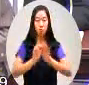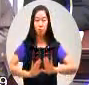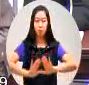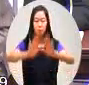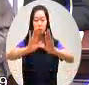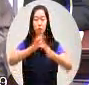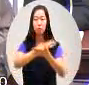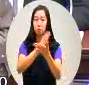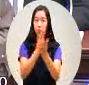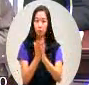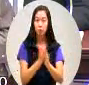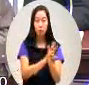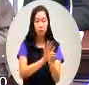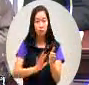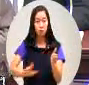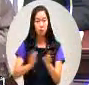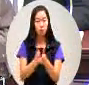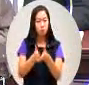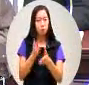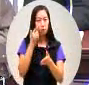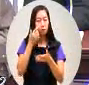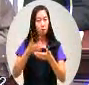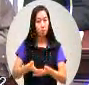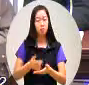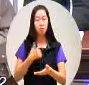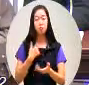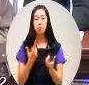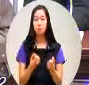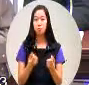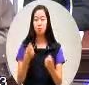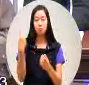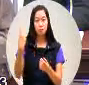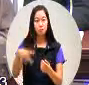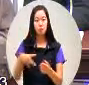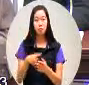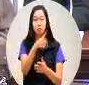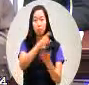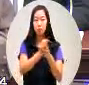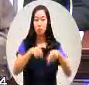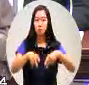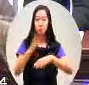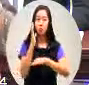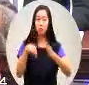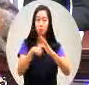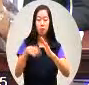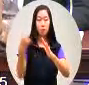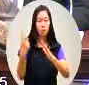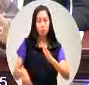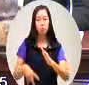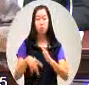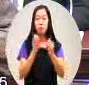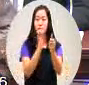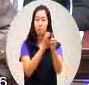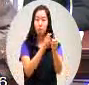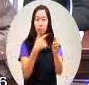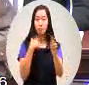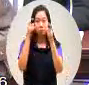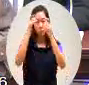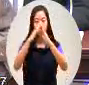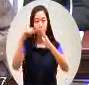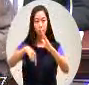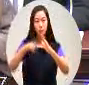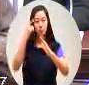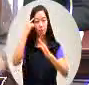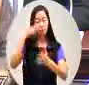等等的影响之重大等等我们会再跟行政院再一次表达我们高雄的